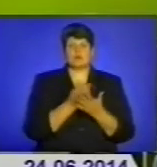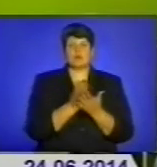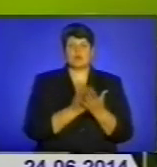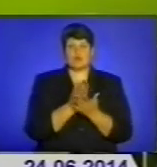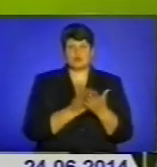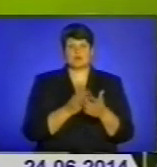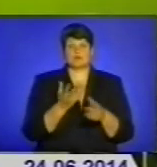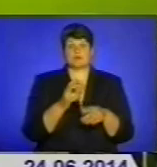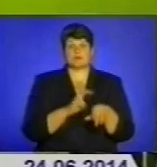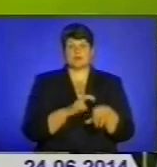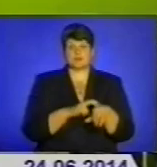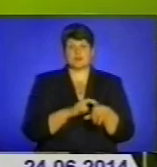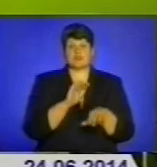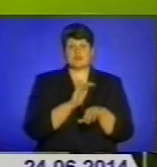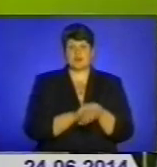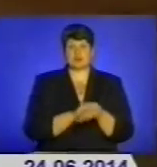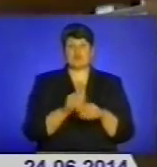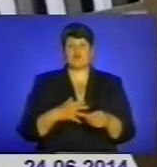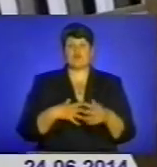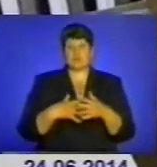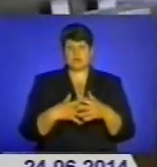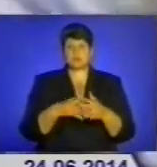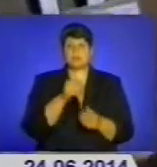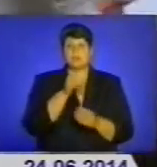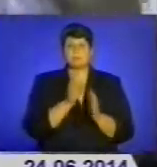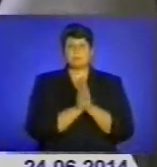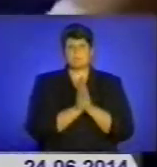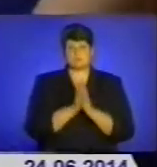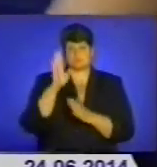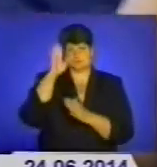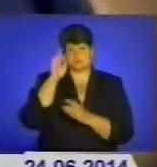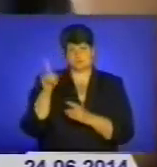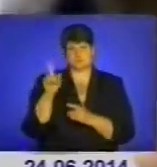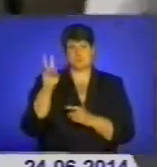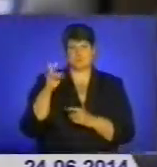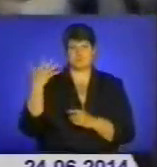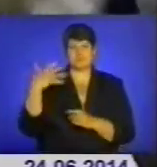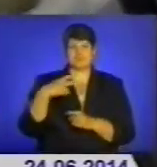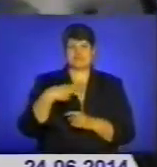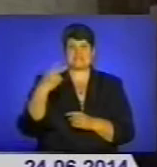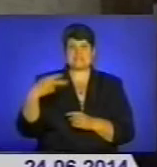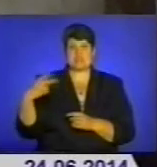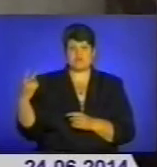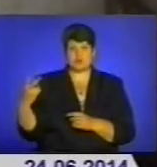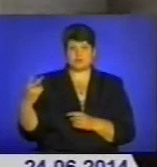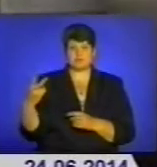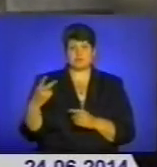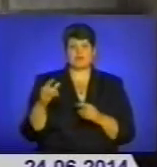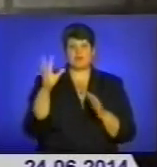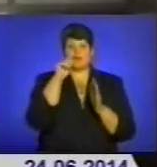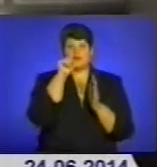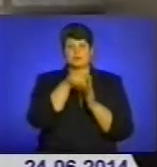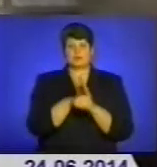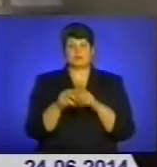також та укриття факту вагітності попросив цього чоловіка, який до нього звернувся, 250 євро. У перебіг подій втрутилися